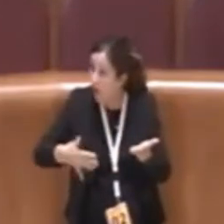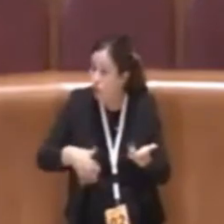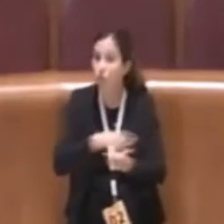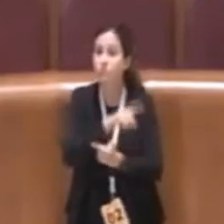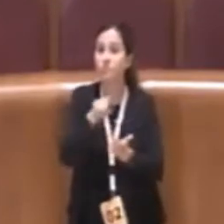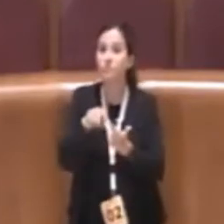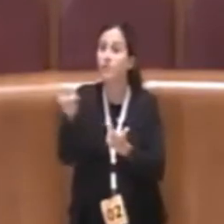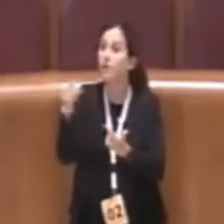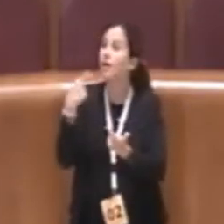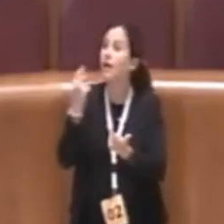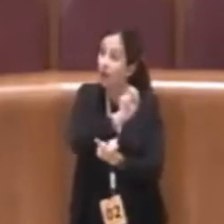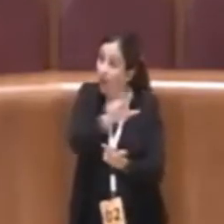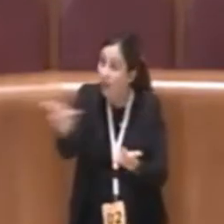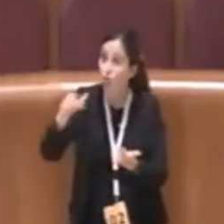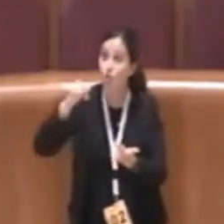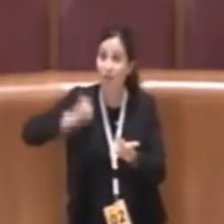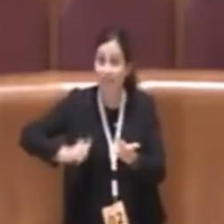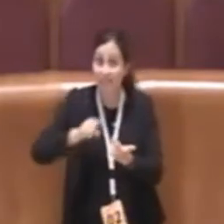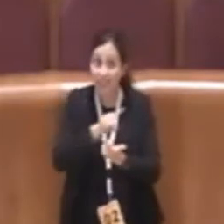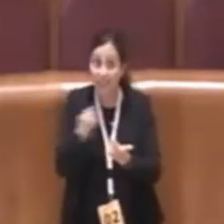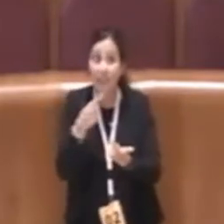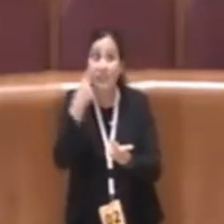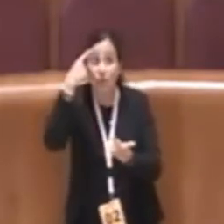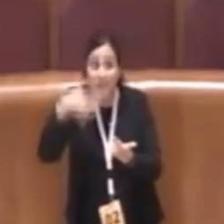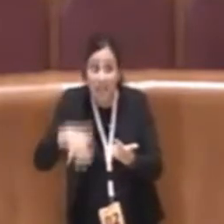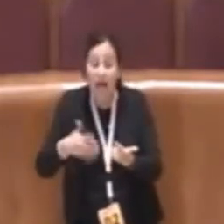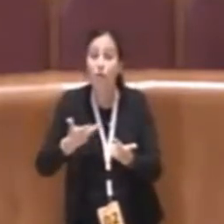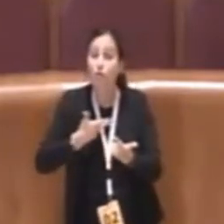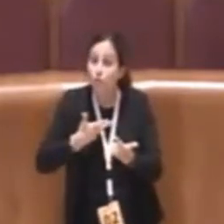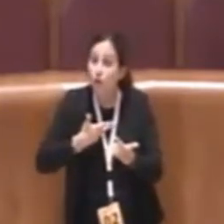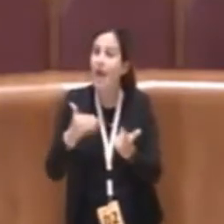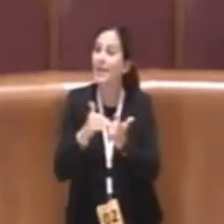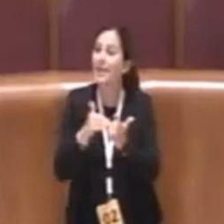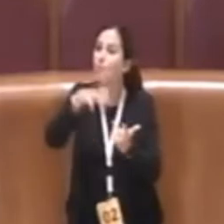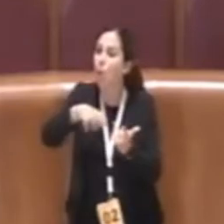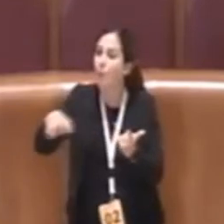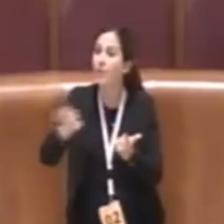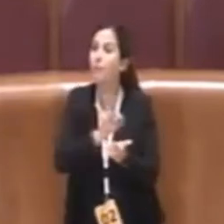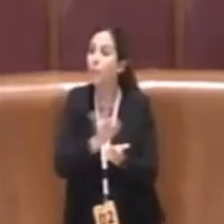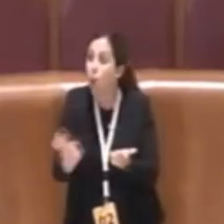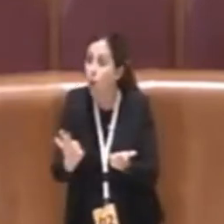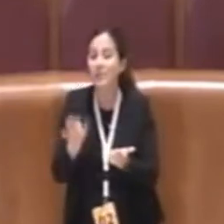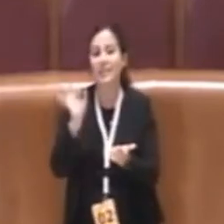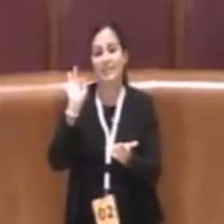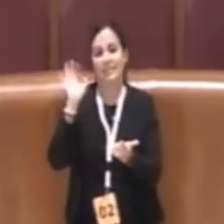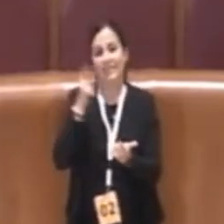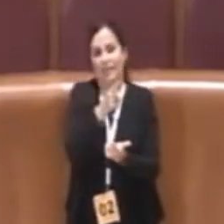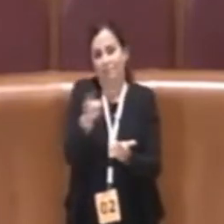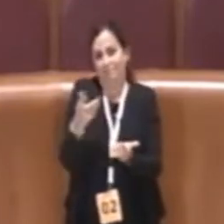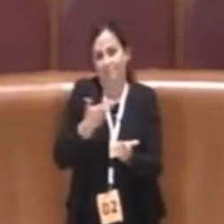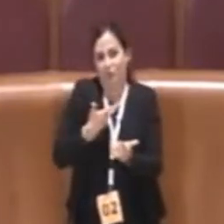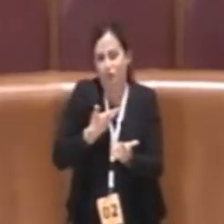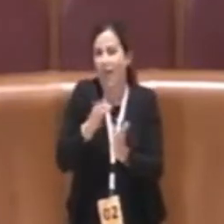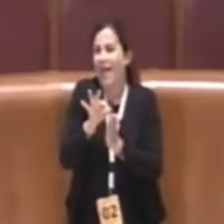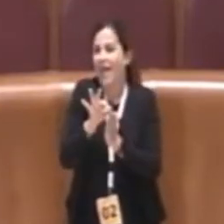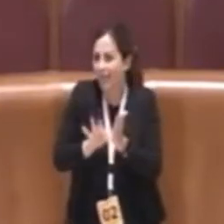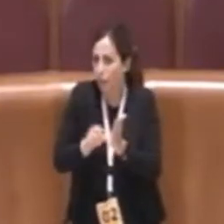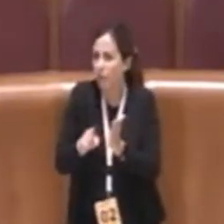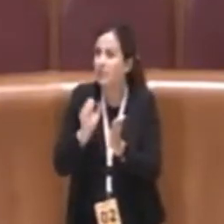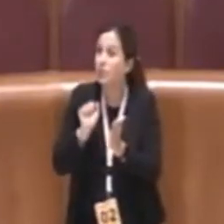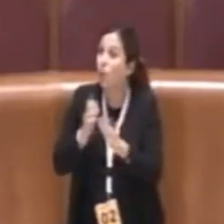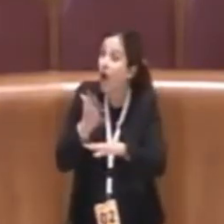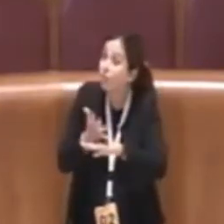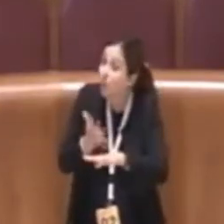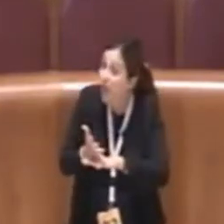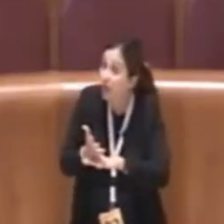degli immobili a cui potevano accedere avendo dei requisiti magari pagando un canone di locazione calmerato e non